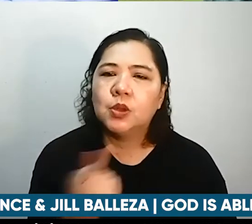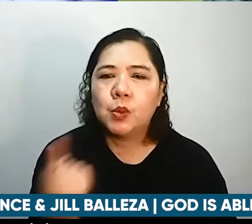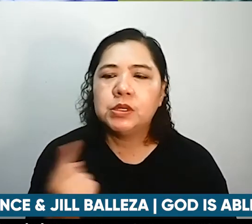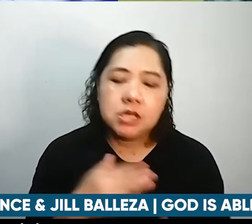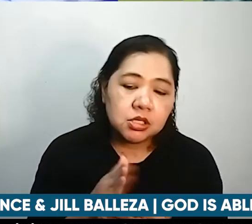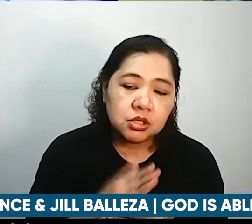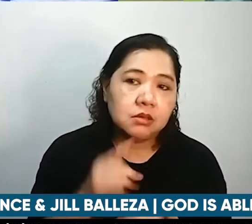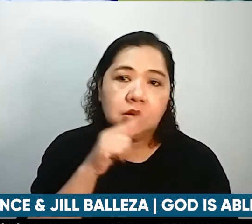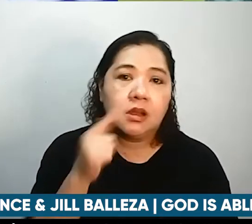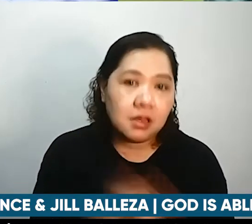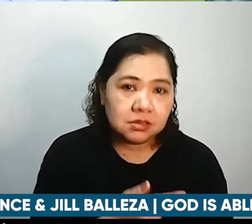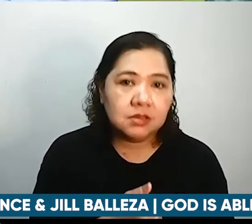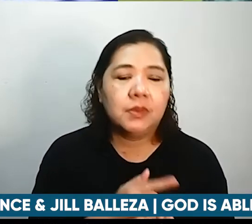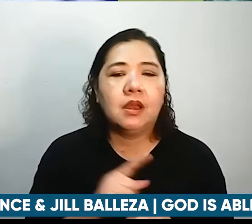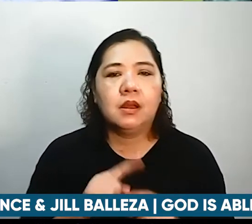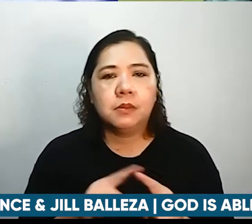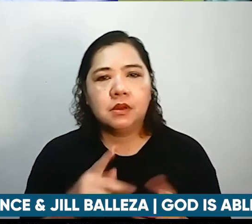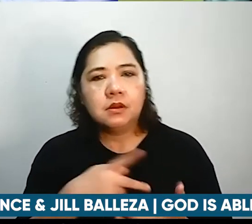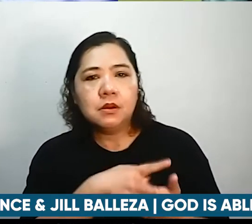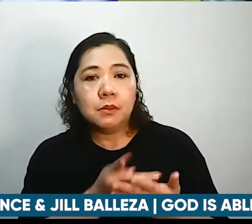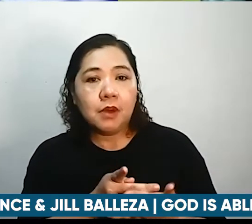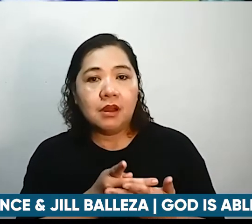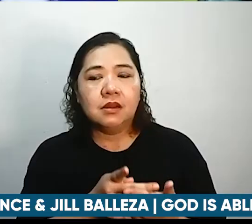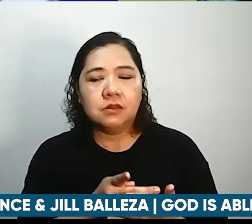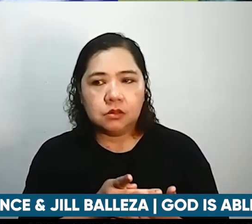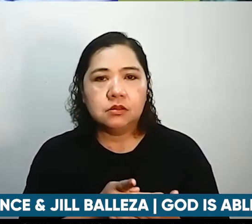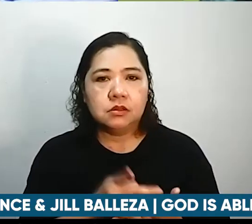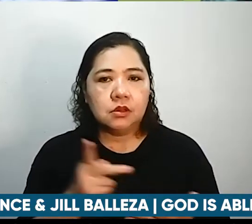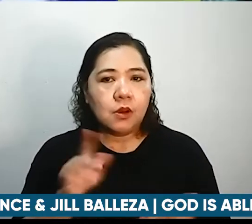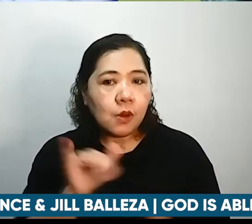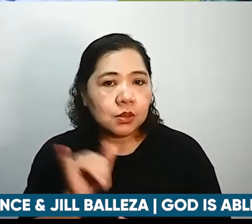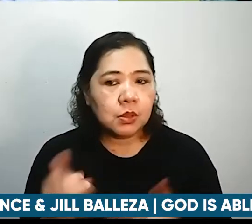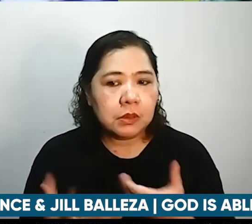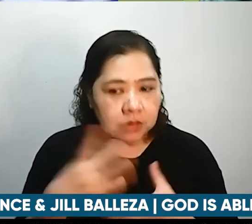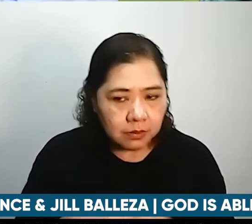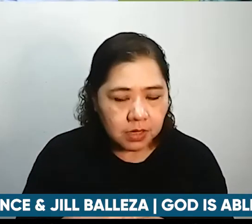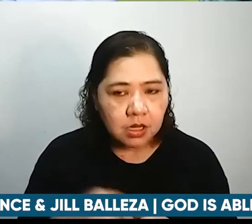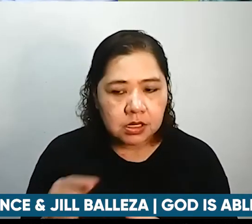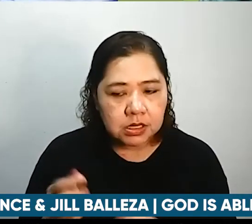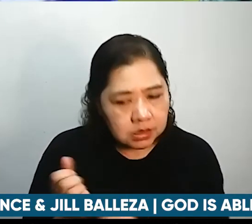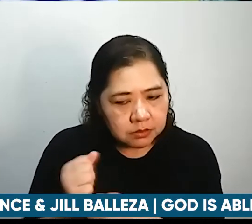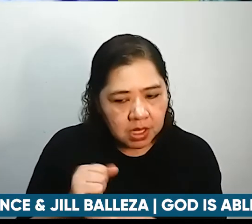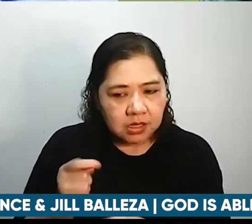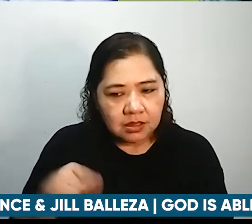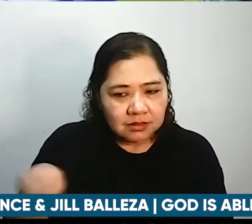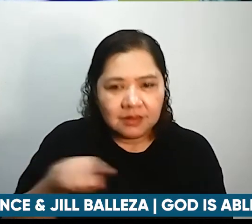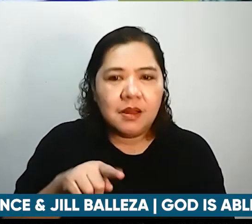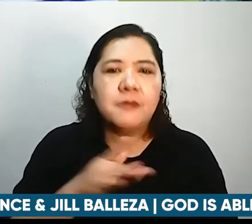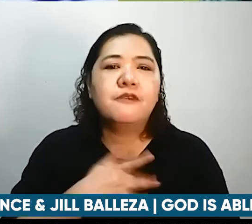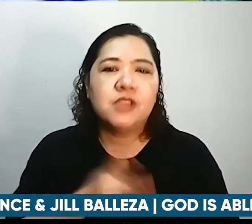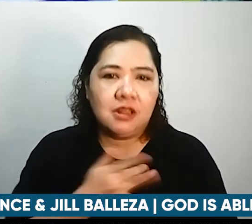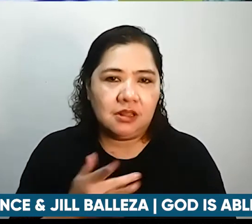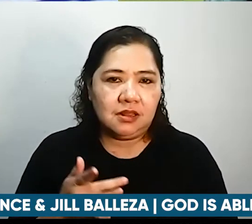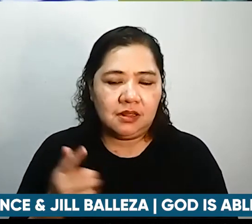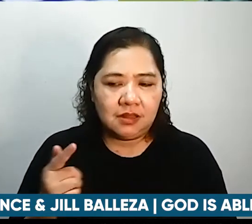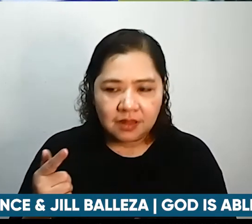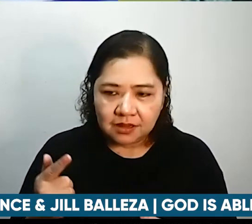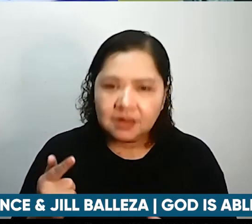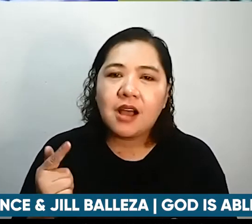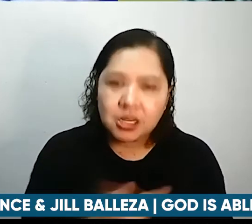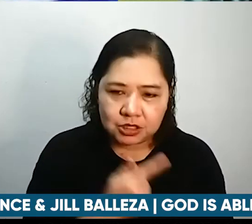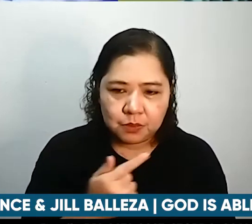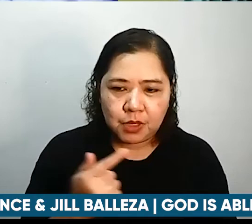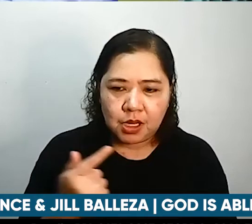yun eh kasi part of the sharing of the gospel is making them feel the gospel through you so gusto namin